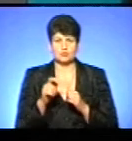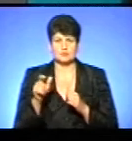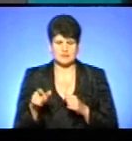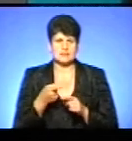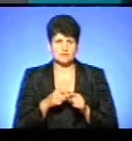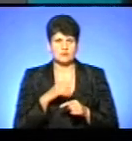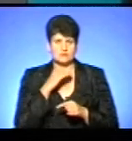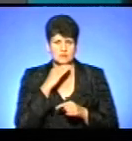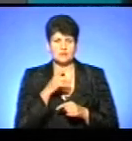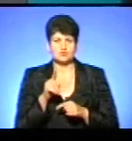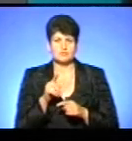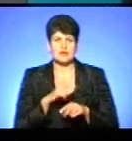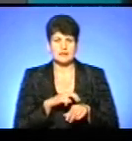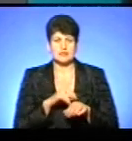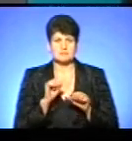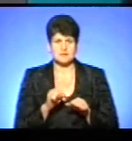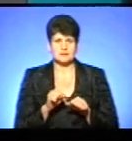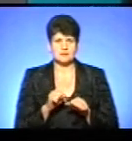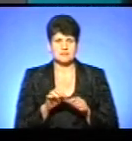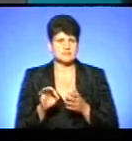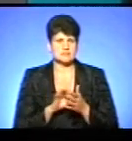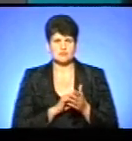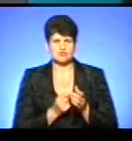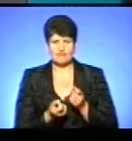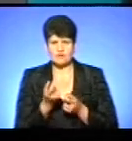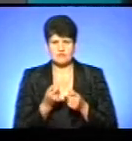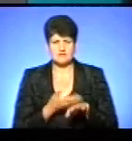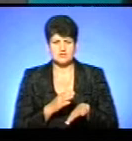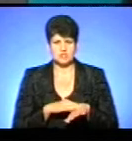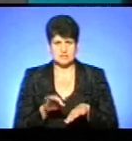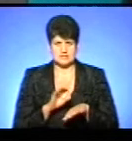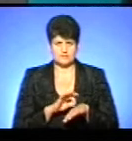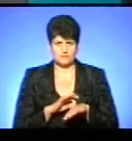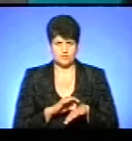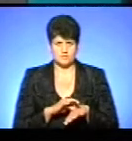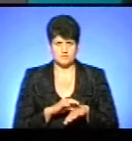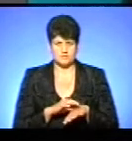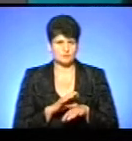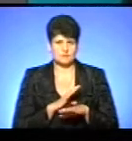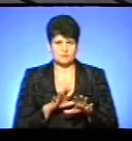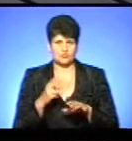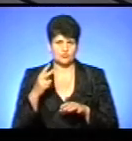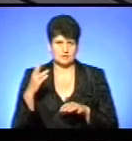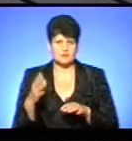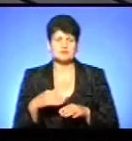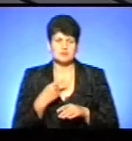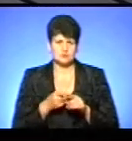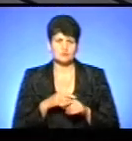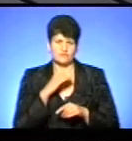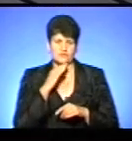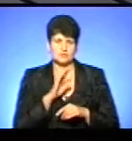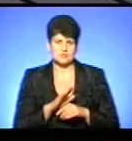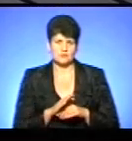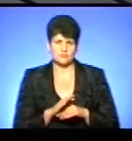достатньо цього переліку, аби лікар міг на ранніх стадіях виявити такі важкі захворювання, щоб вони не дійшли вже до 2-3? Звичайно, що достатньо.